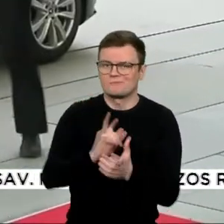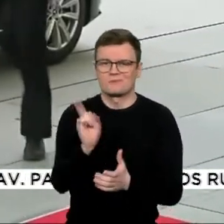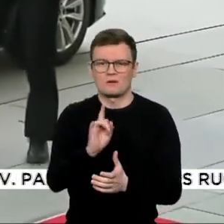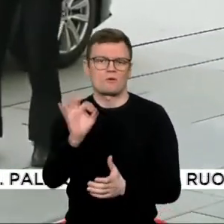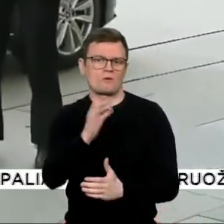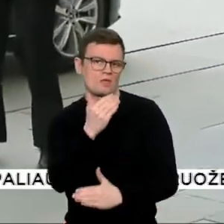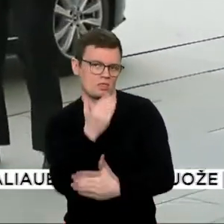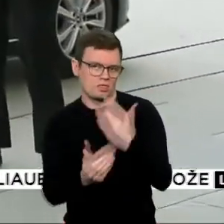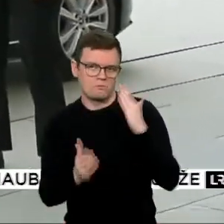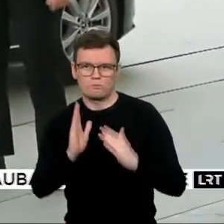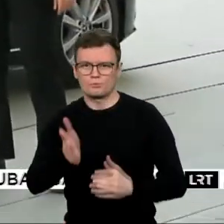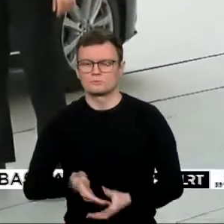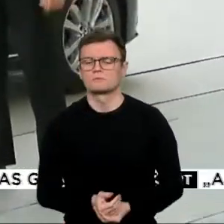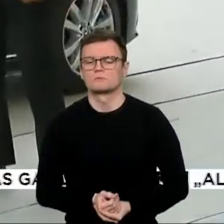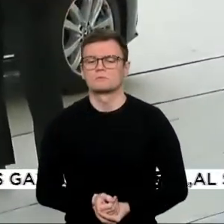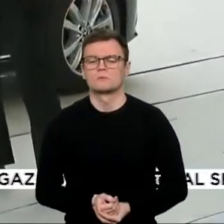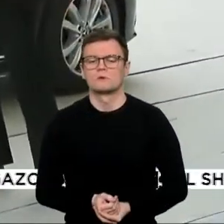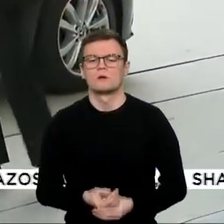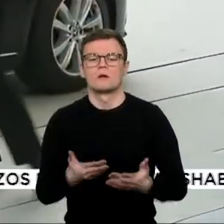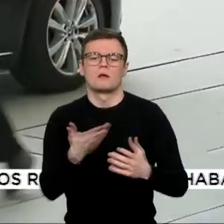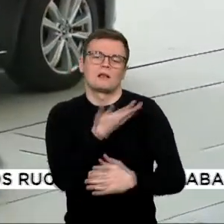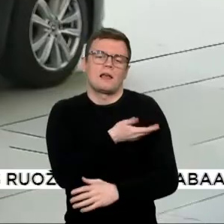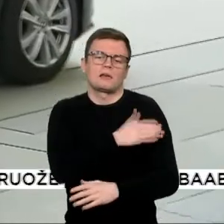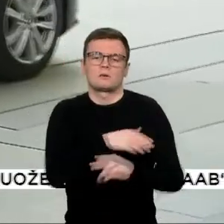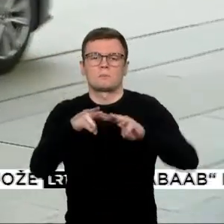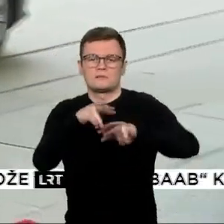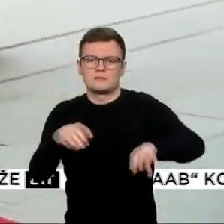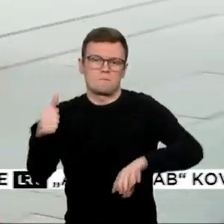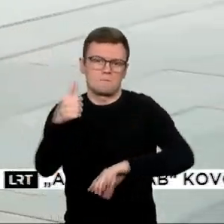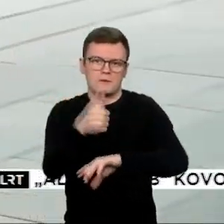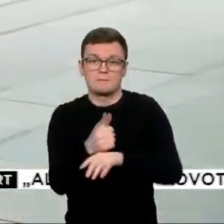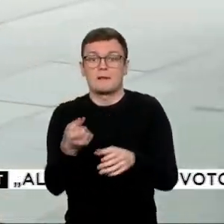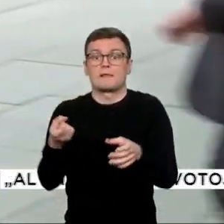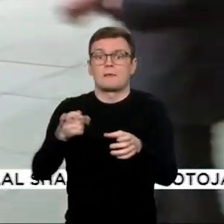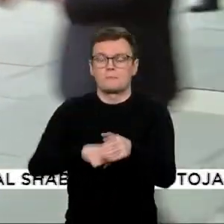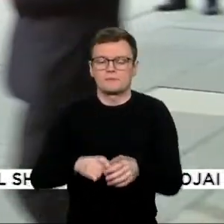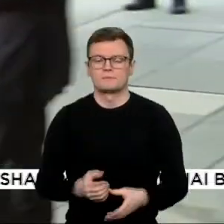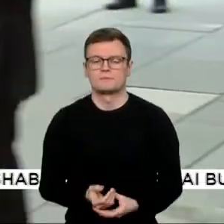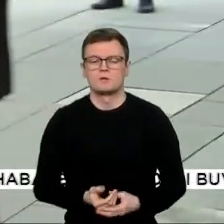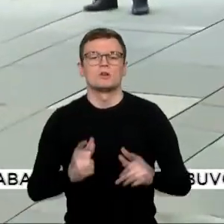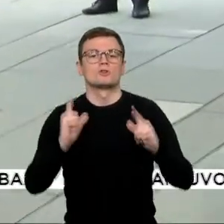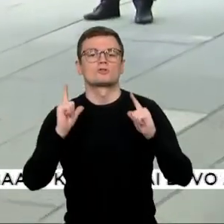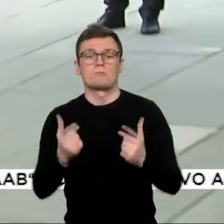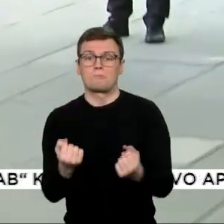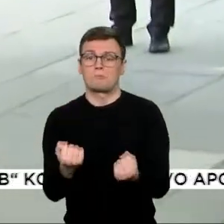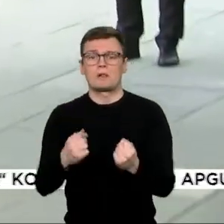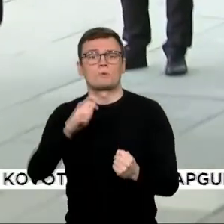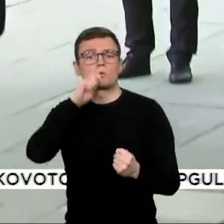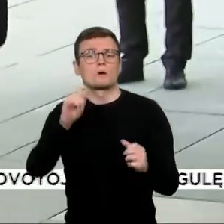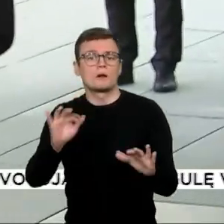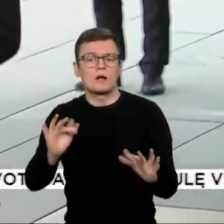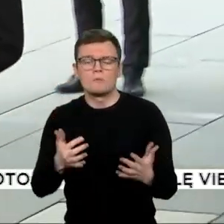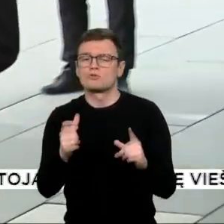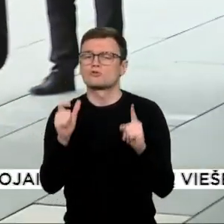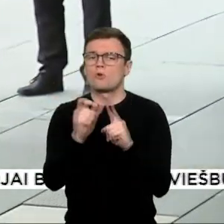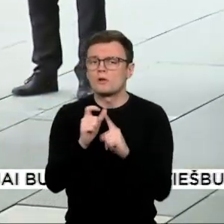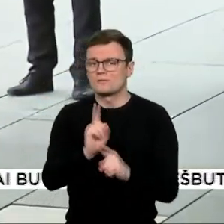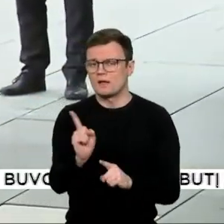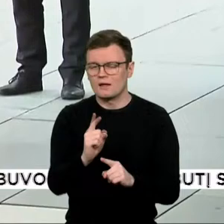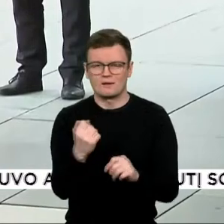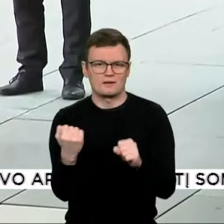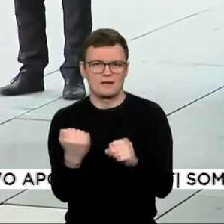Lenkijos premjeras, prisijungęs prie dviejų didžiųjų galybių, sako, kad tikrasi solidarumas su Ukraina yra nežodžiojo amunicija.